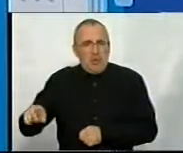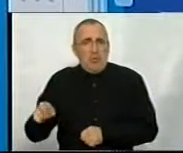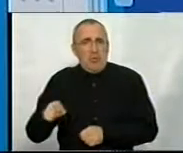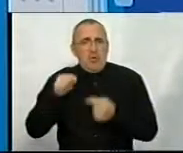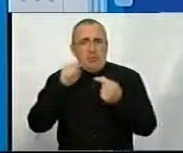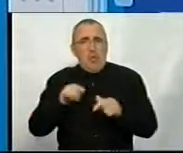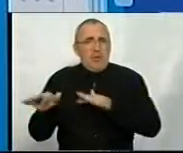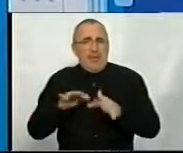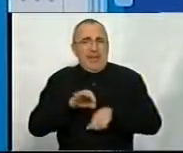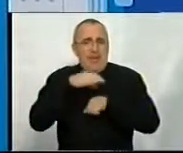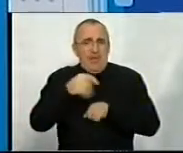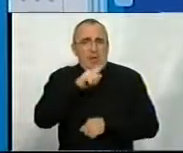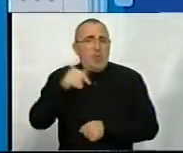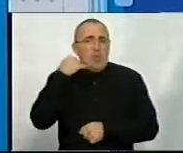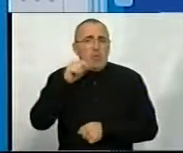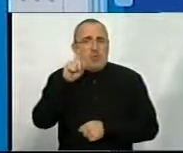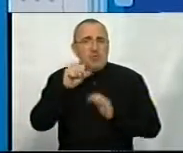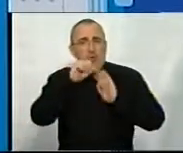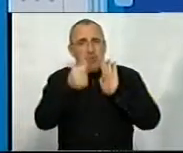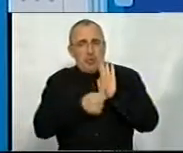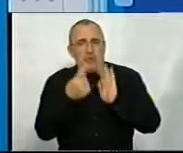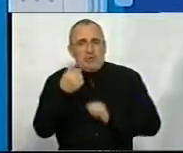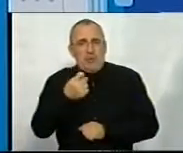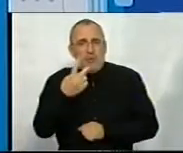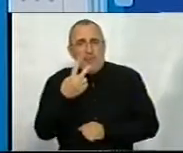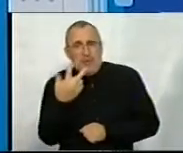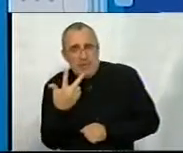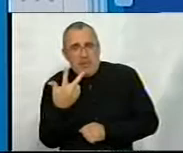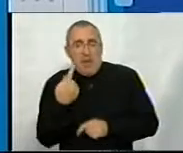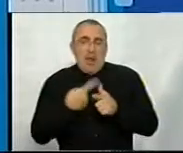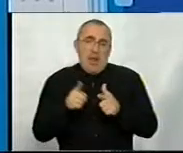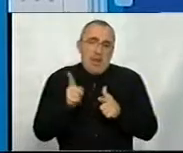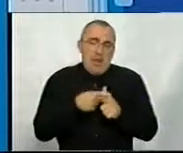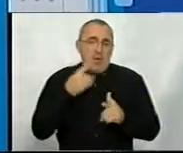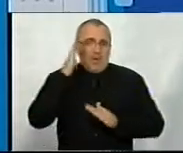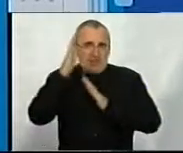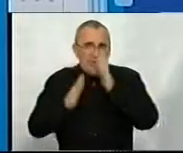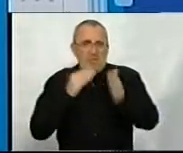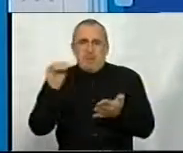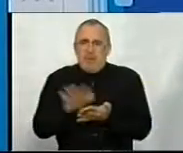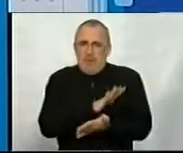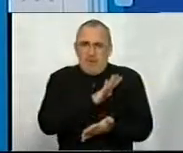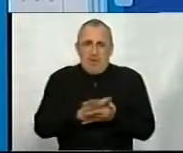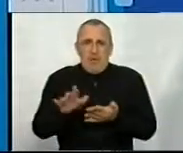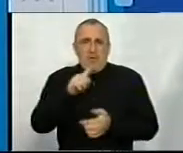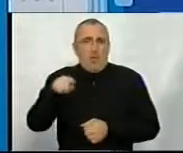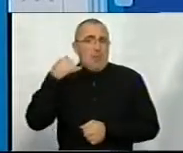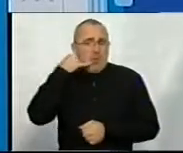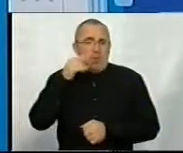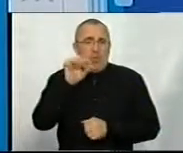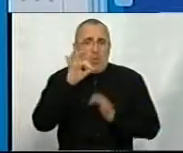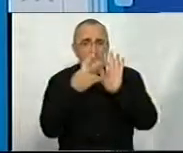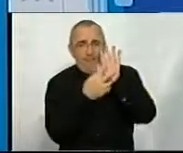протидії насилля. Номер телефону 116-123, або цілодобовий безкоштовний номер телефону